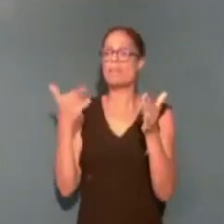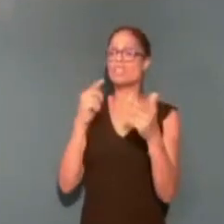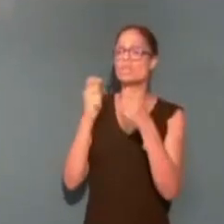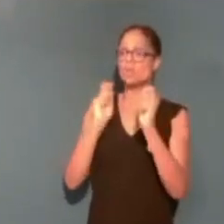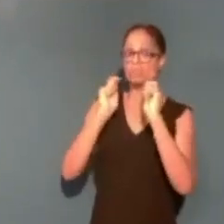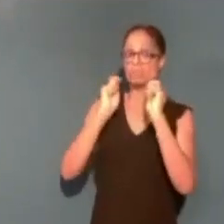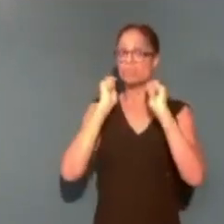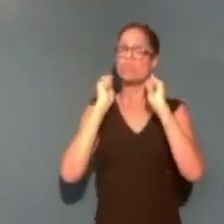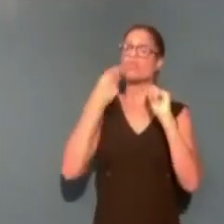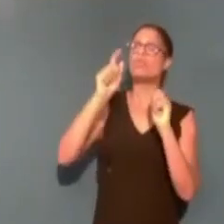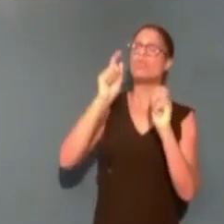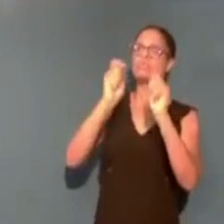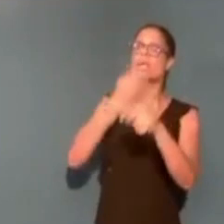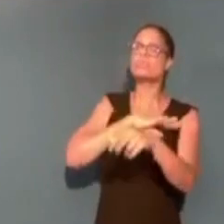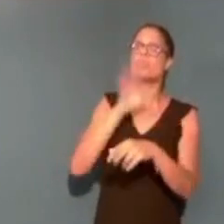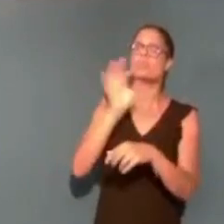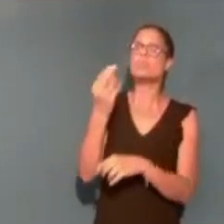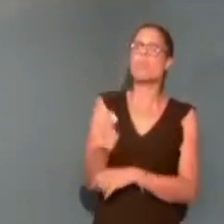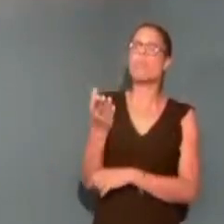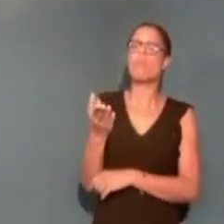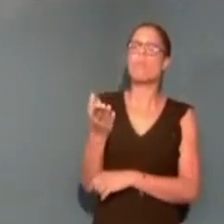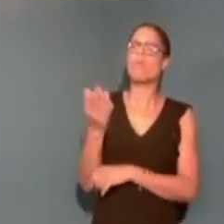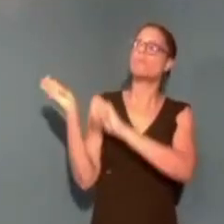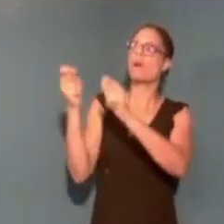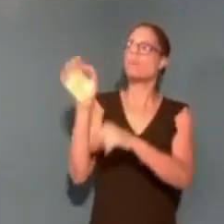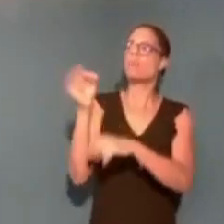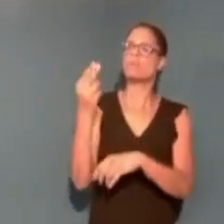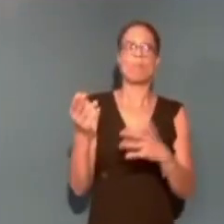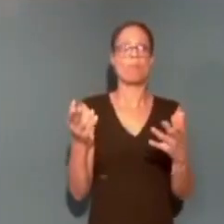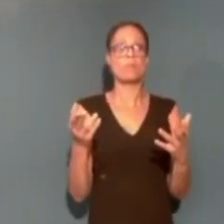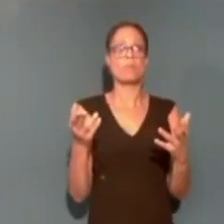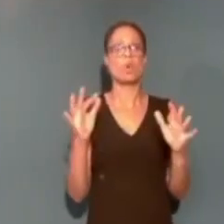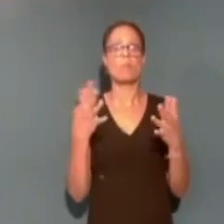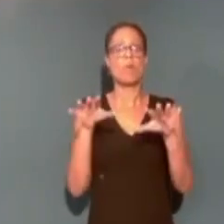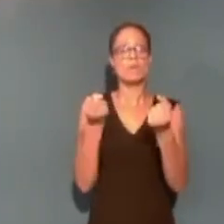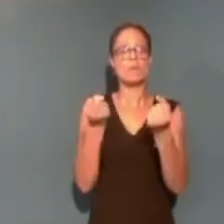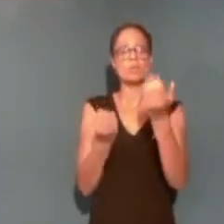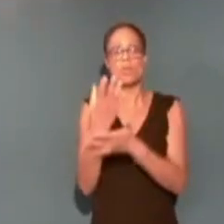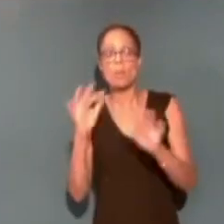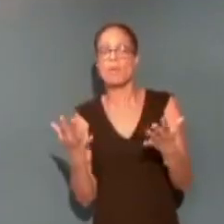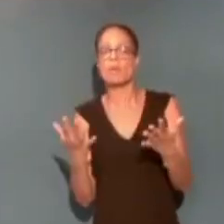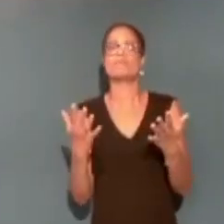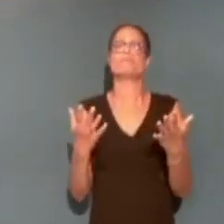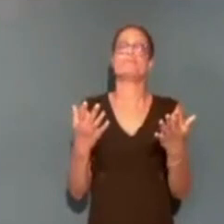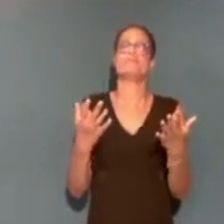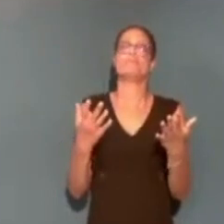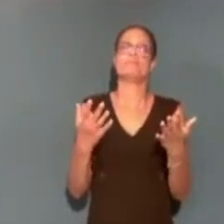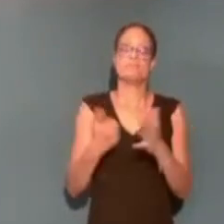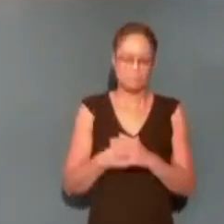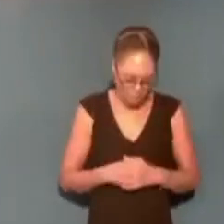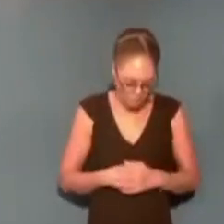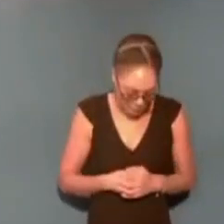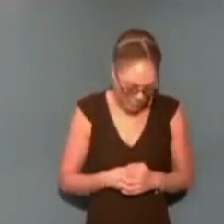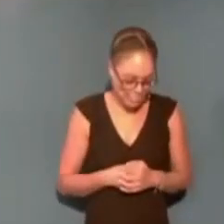charge, vous avez échoué, comment voulez-vous avoir de nouvelles compétences ? Donc voilà, ce que je dis,